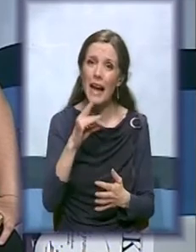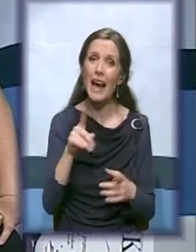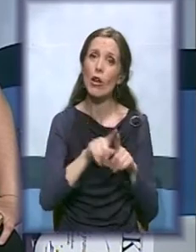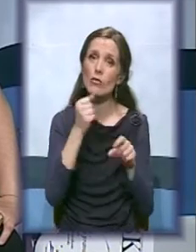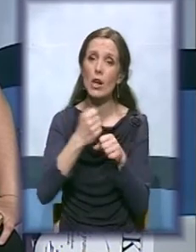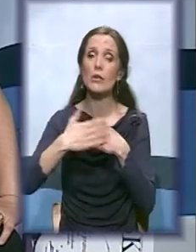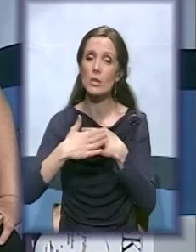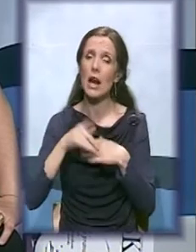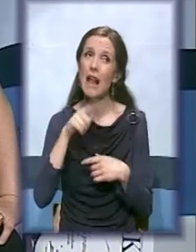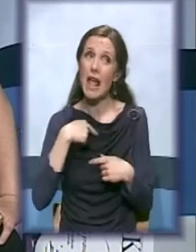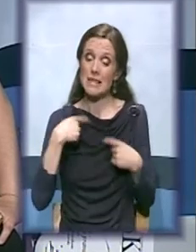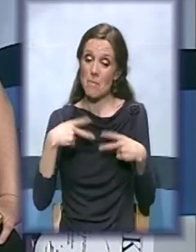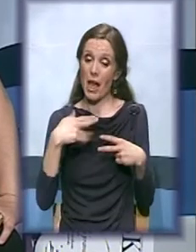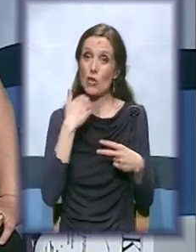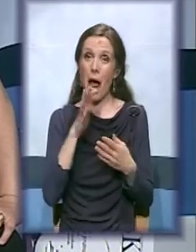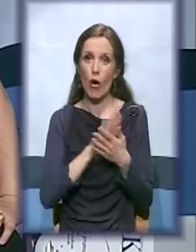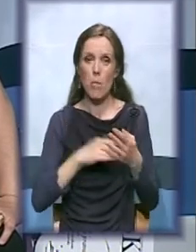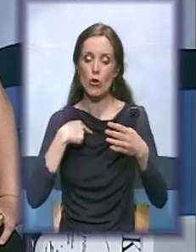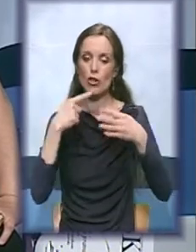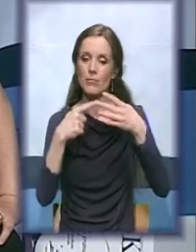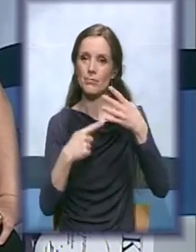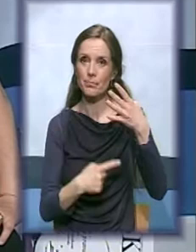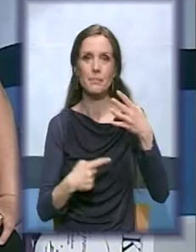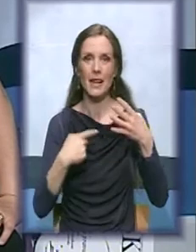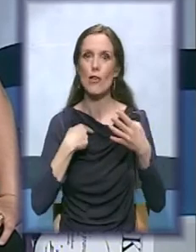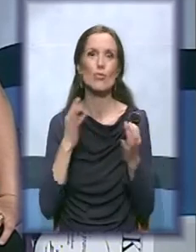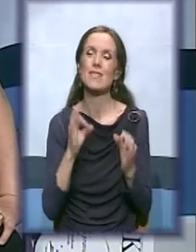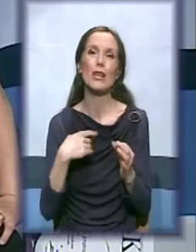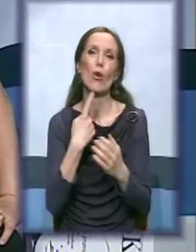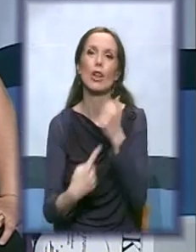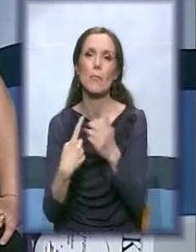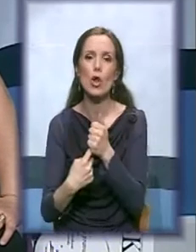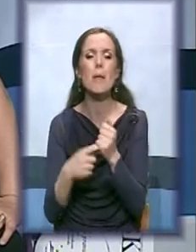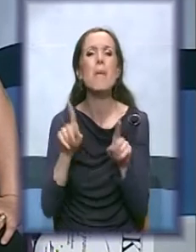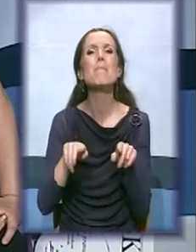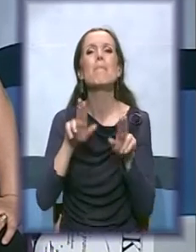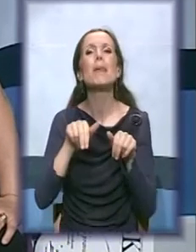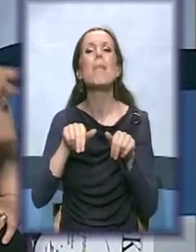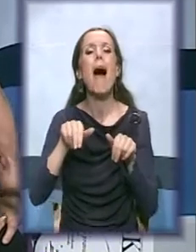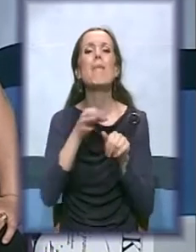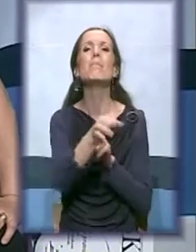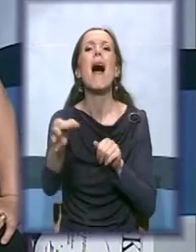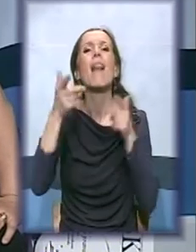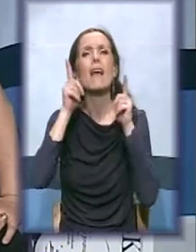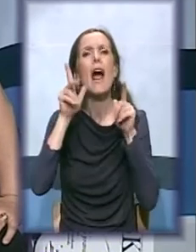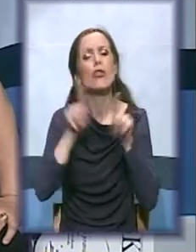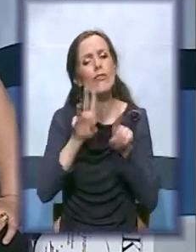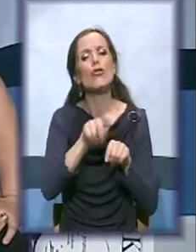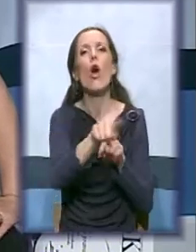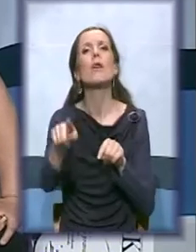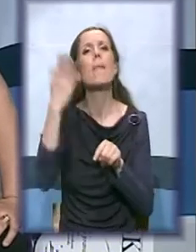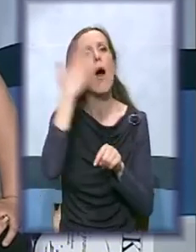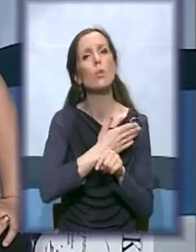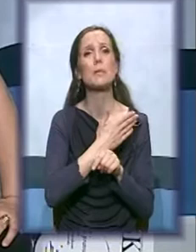da, ako počnem, da ću da preskučim. I u manjim gradovima ima veoma uspešnih žena. Naravno. Mislim, manji gradovi od